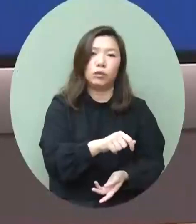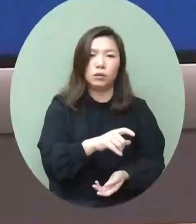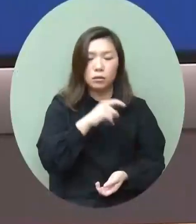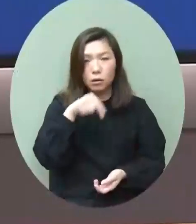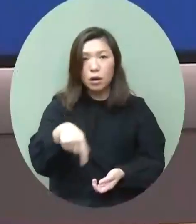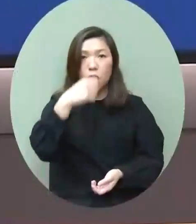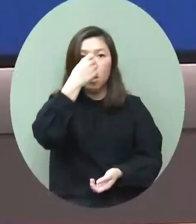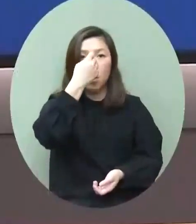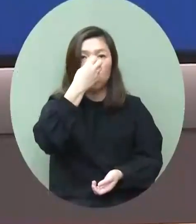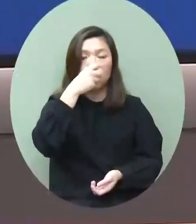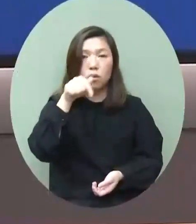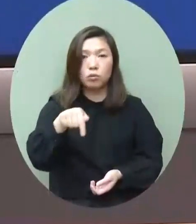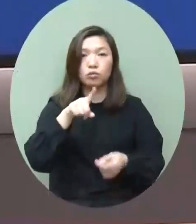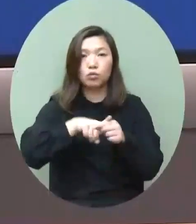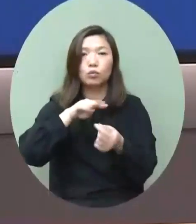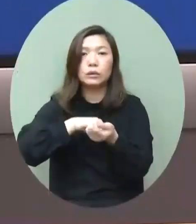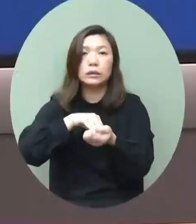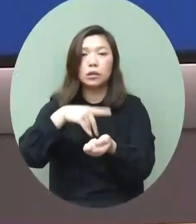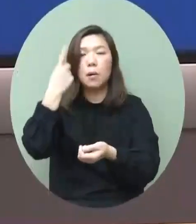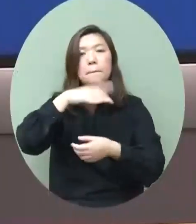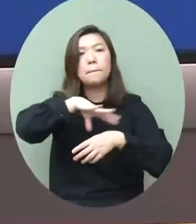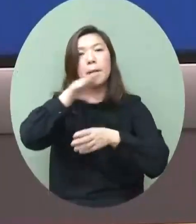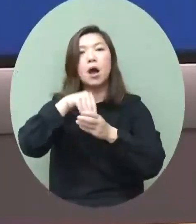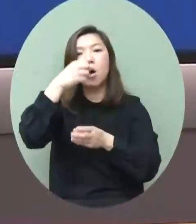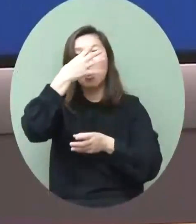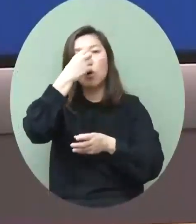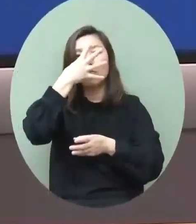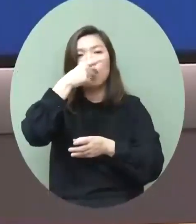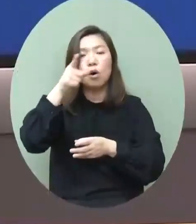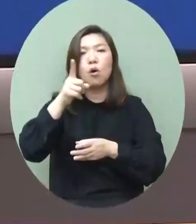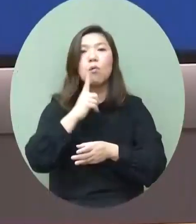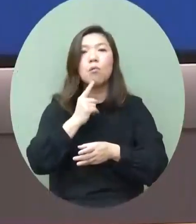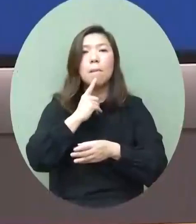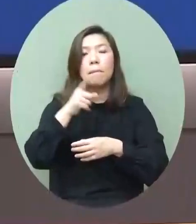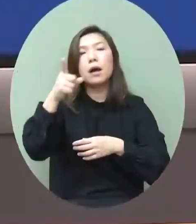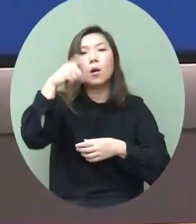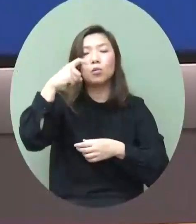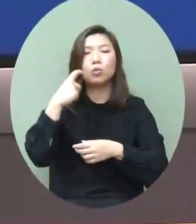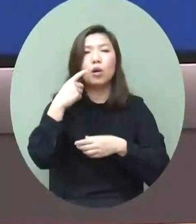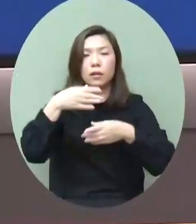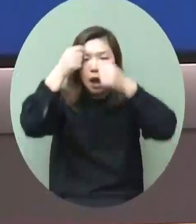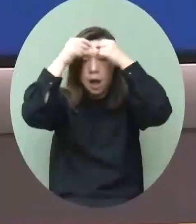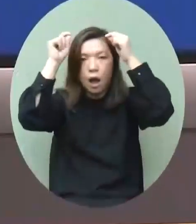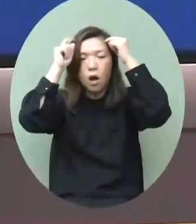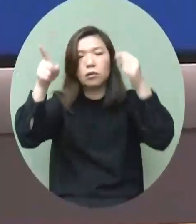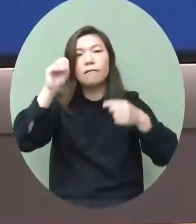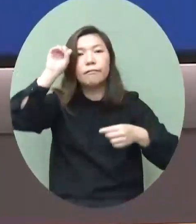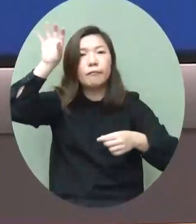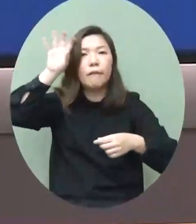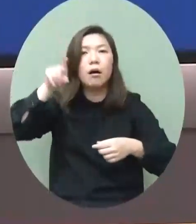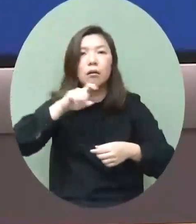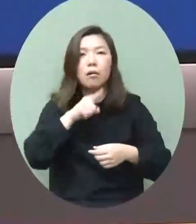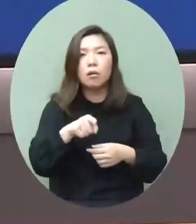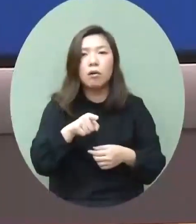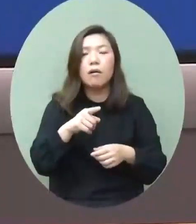地的中醫師包括香港浸會大學的中醫學院亦都研發出一種